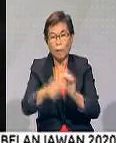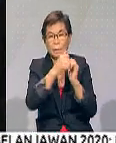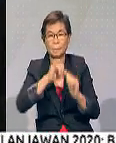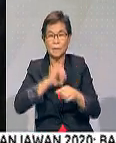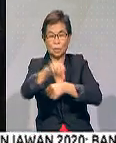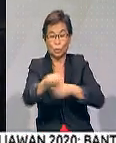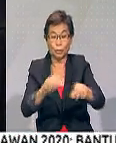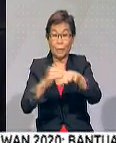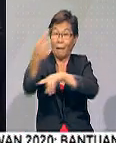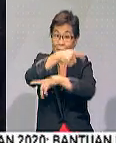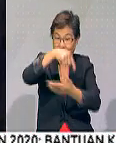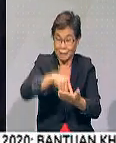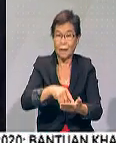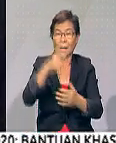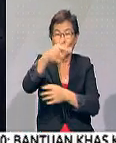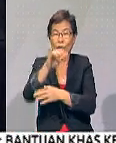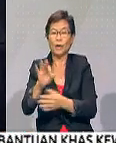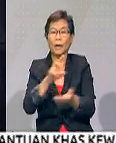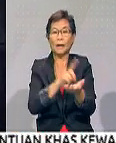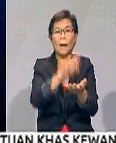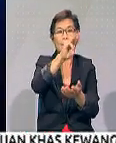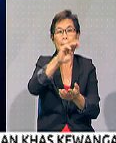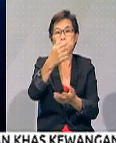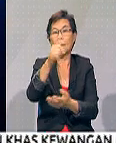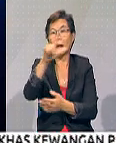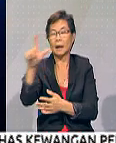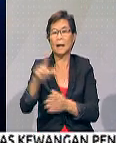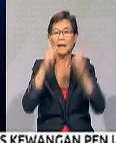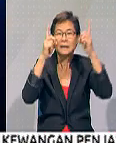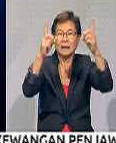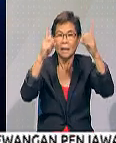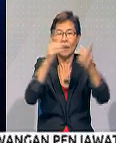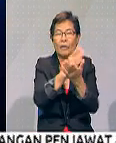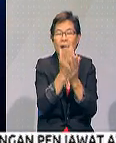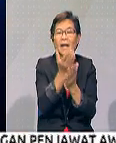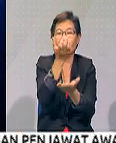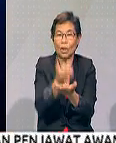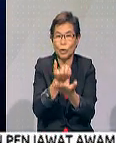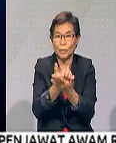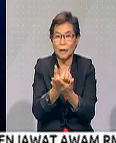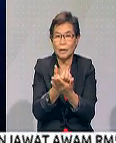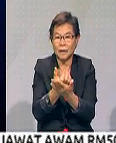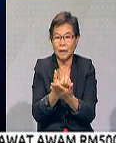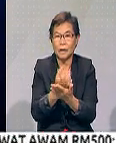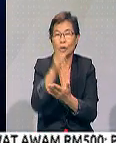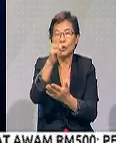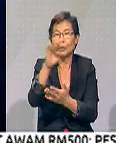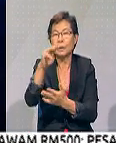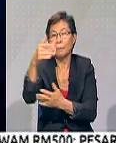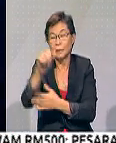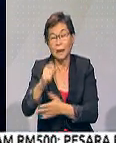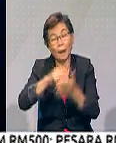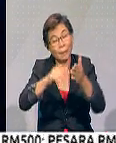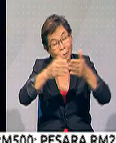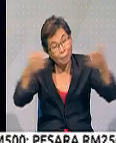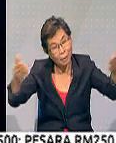studio pada hari ini ialah Prof. Madia Michael Tinggi, Dekan Fakulti Ekonomi dan Perniagaan Universiti Malaysia Sarawak. Yang Imas, apa khabar, Prof? Bagus.